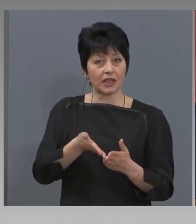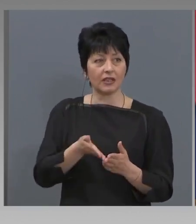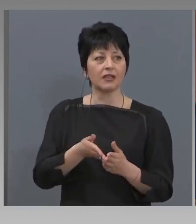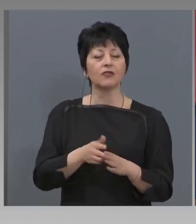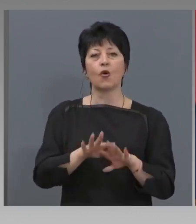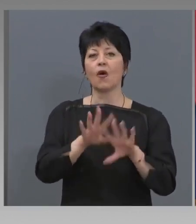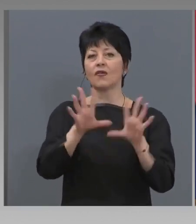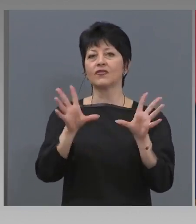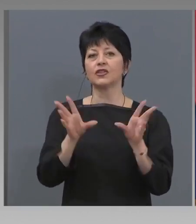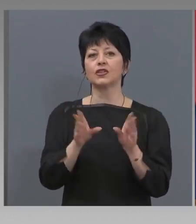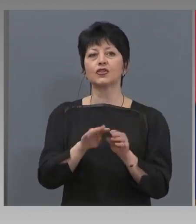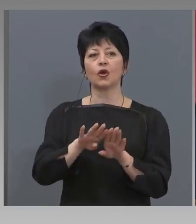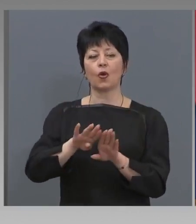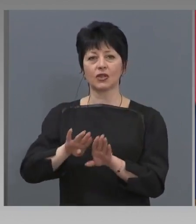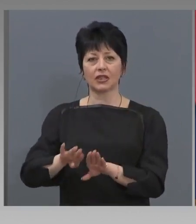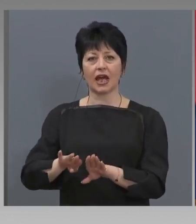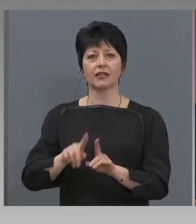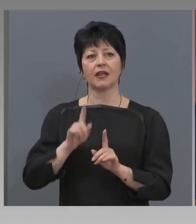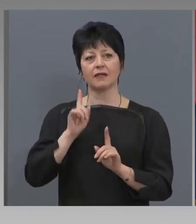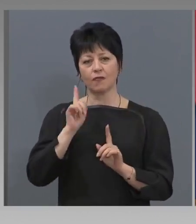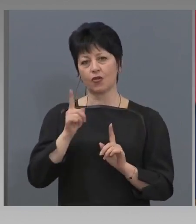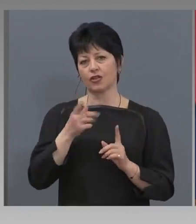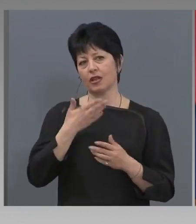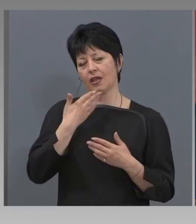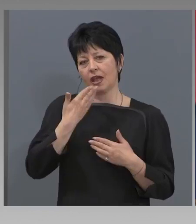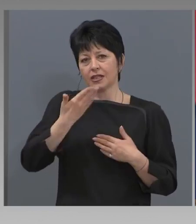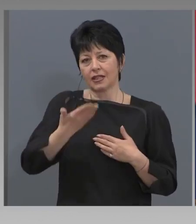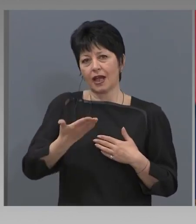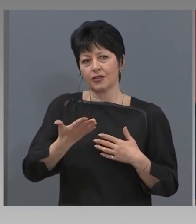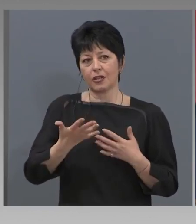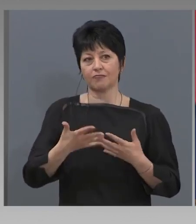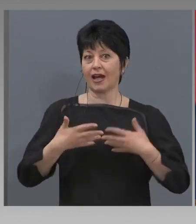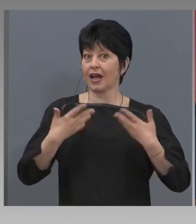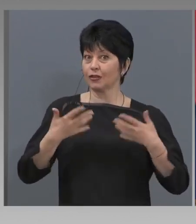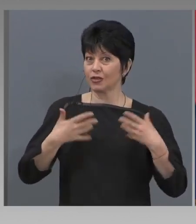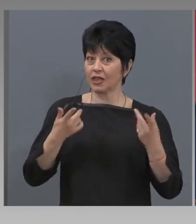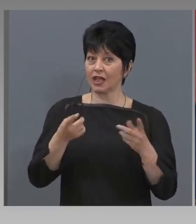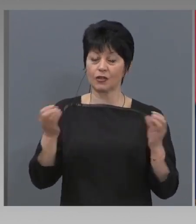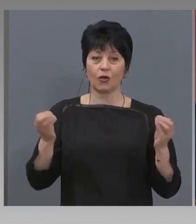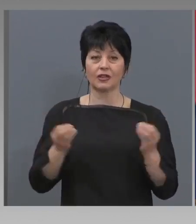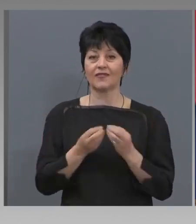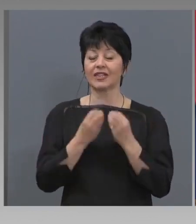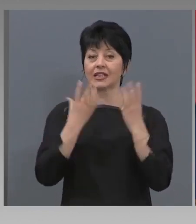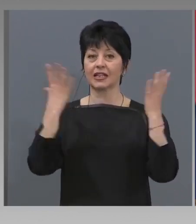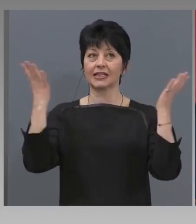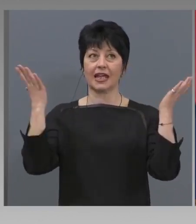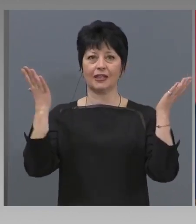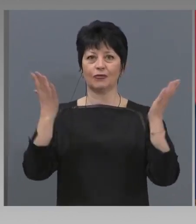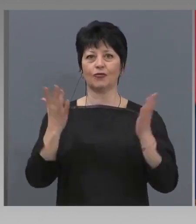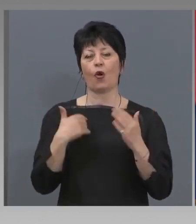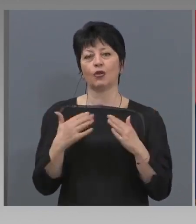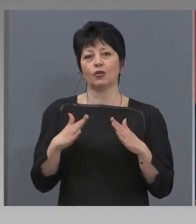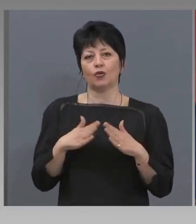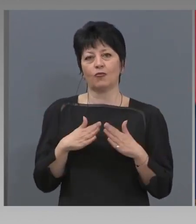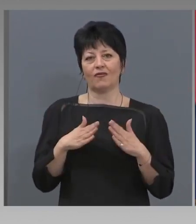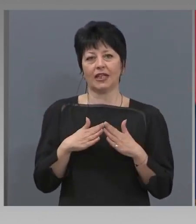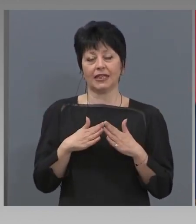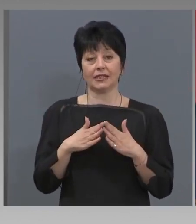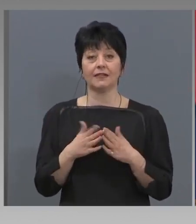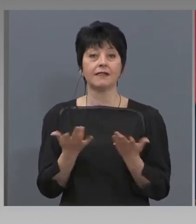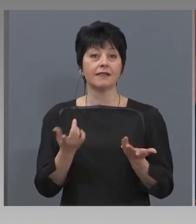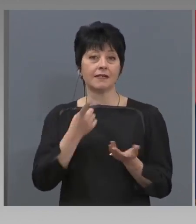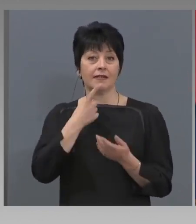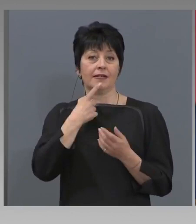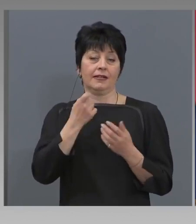да изкажеме раздостта си от Възкресението и от домовете си. И